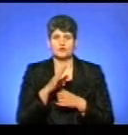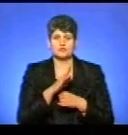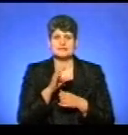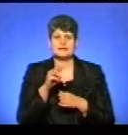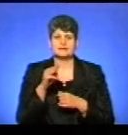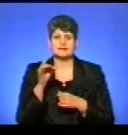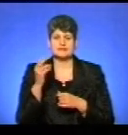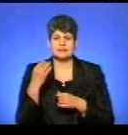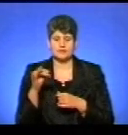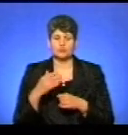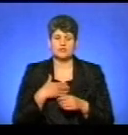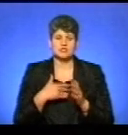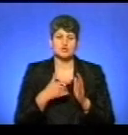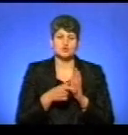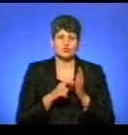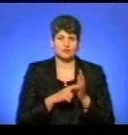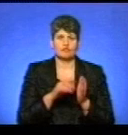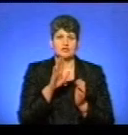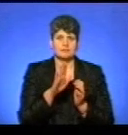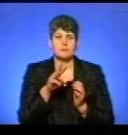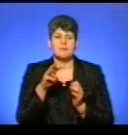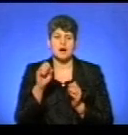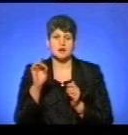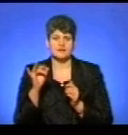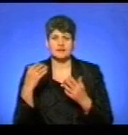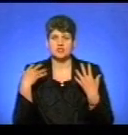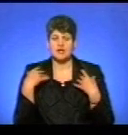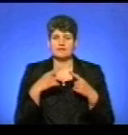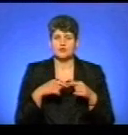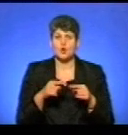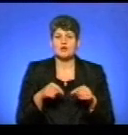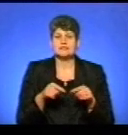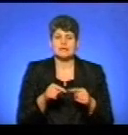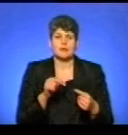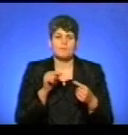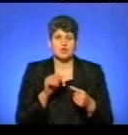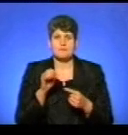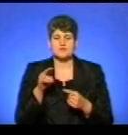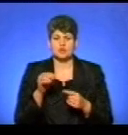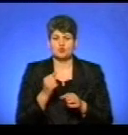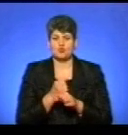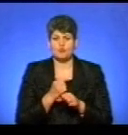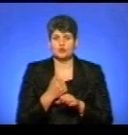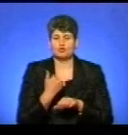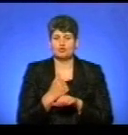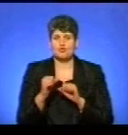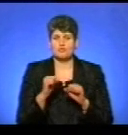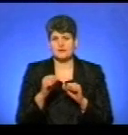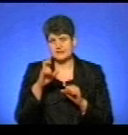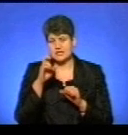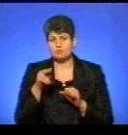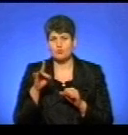Стадницький. У нашій студії Володимир Марків – начальник відділу організації протиепізоотичної роботи головного управління